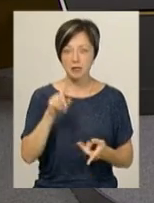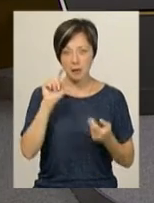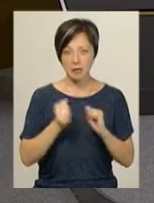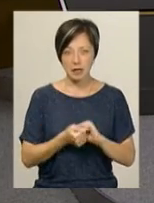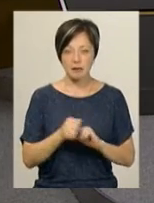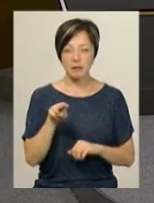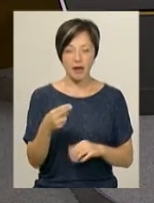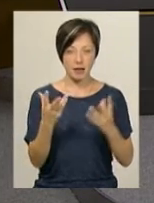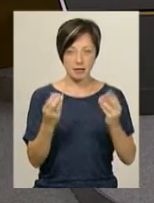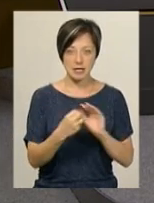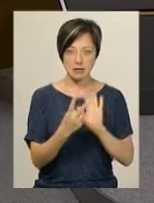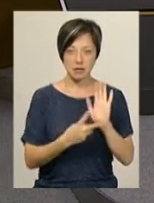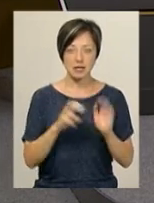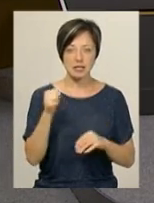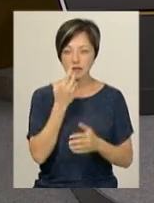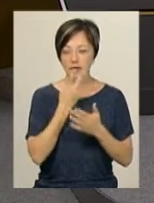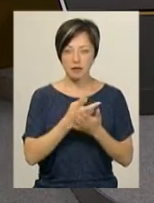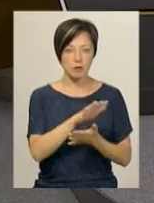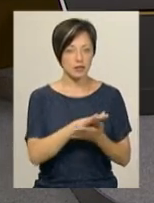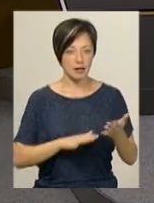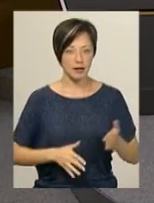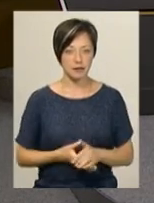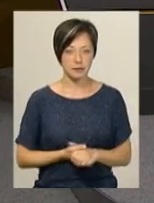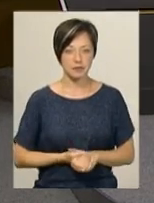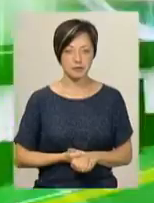'ятається нам п'ятниця, 17 серпня, дивимося далі.